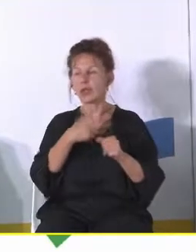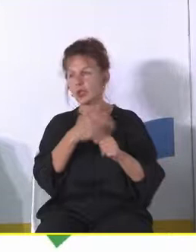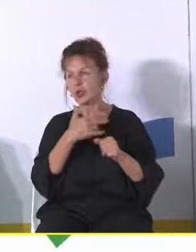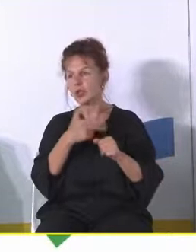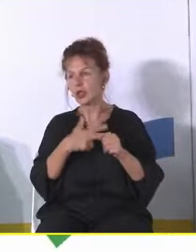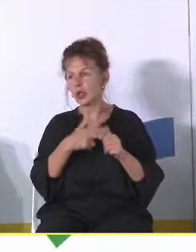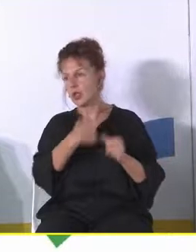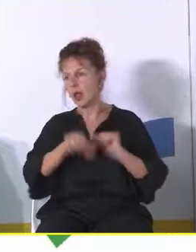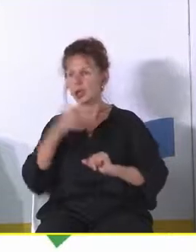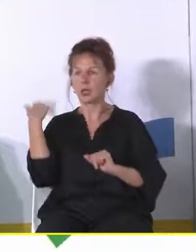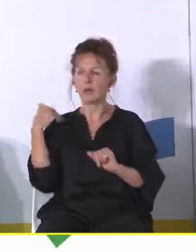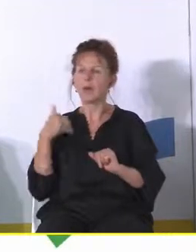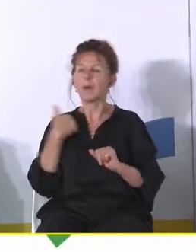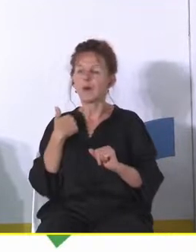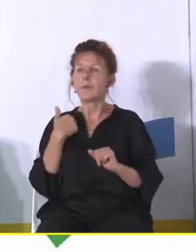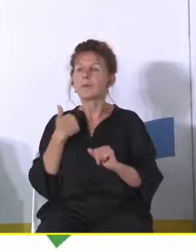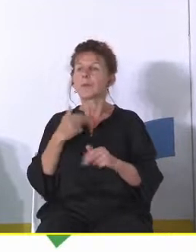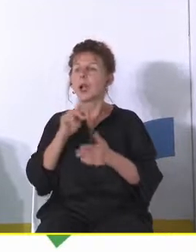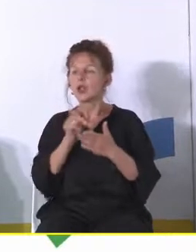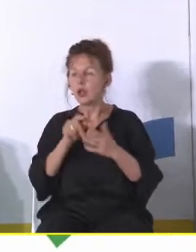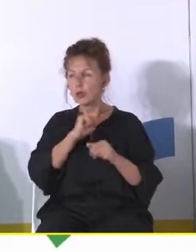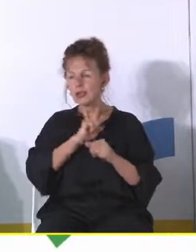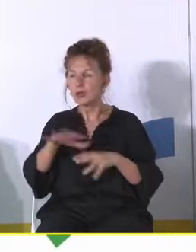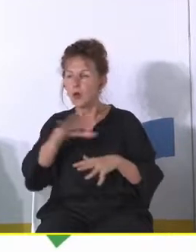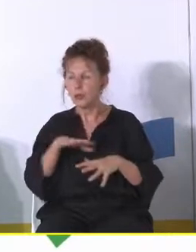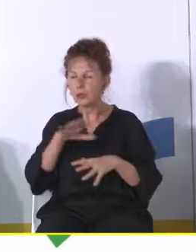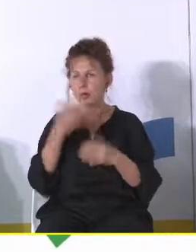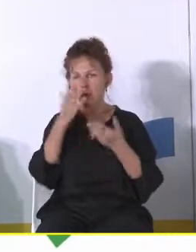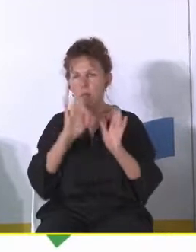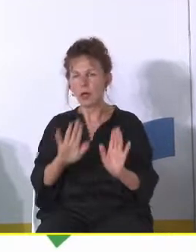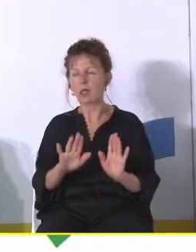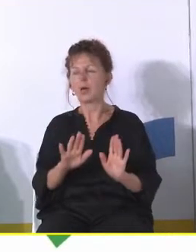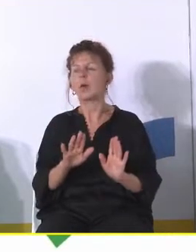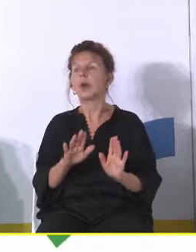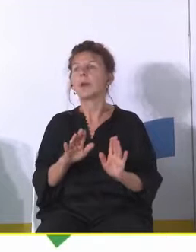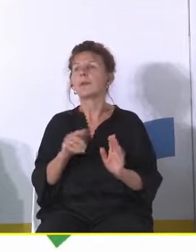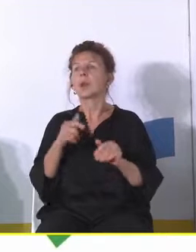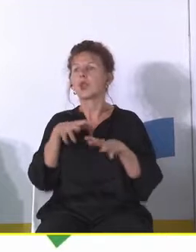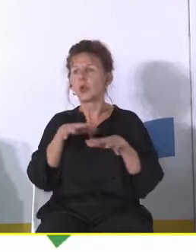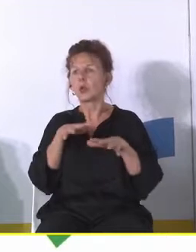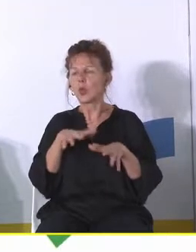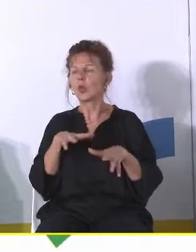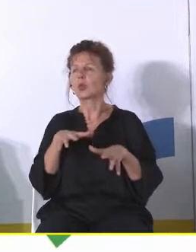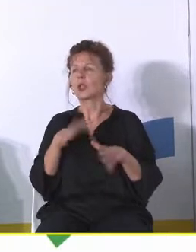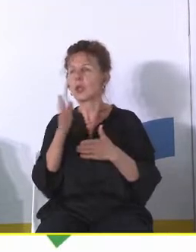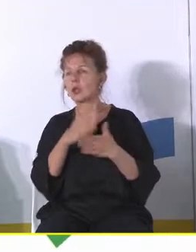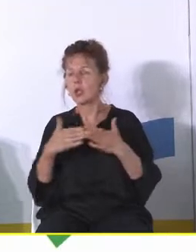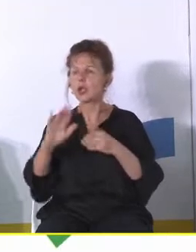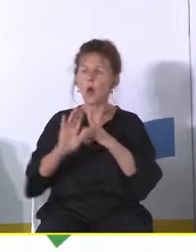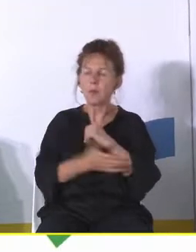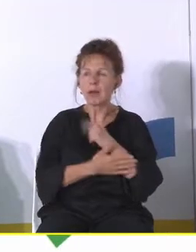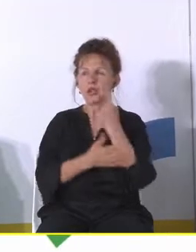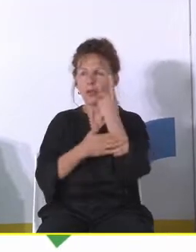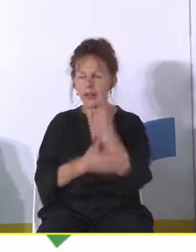lat temu ale myślę że Śląsk też jest tym obszarem który pokazał właśnie że to w dużym stopniu oparcie na